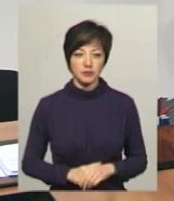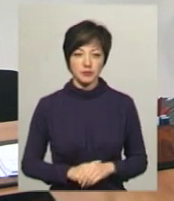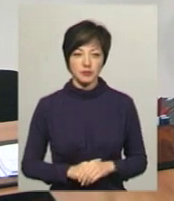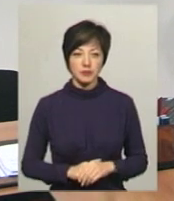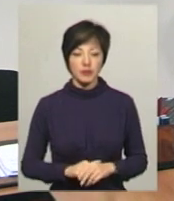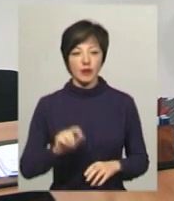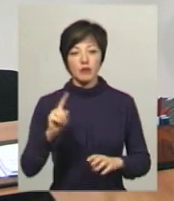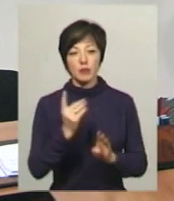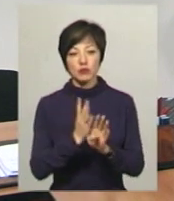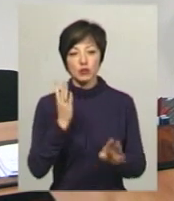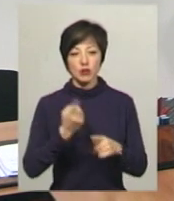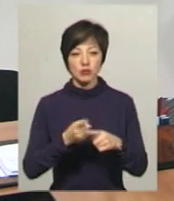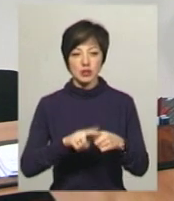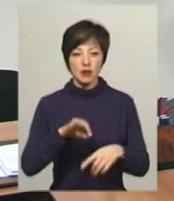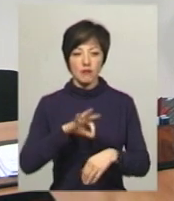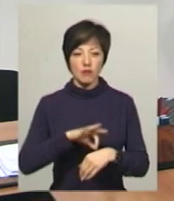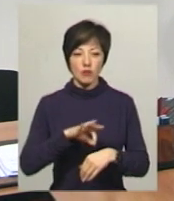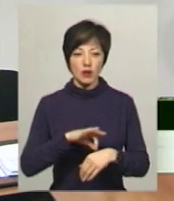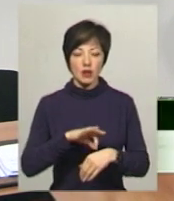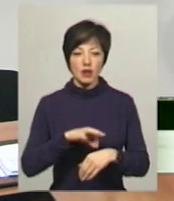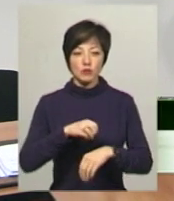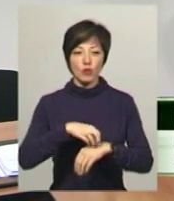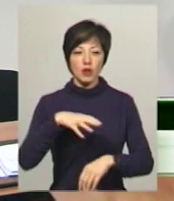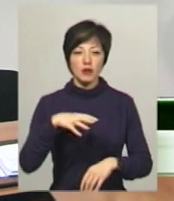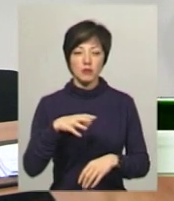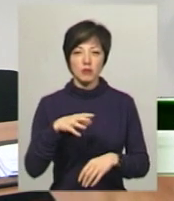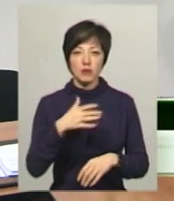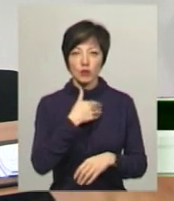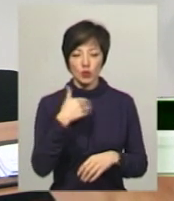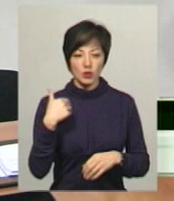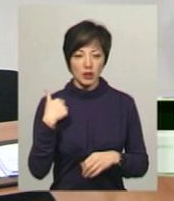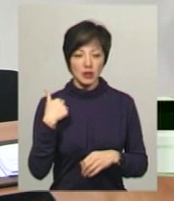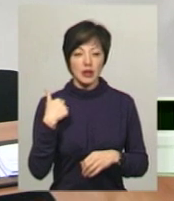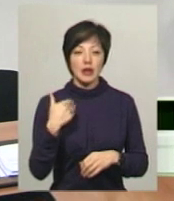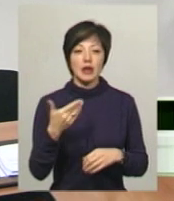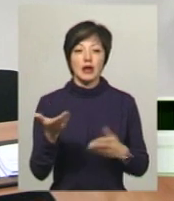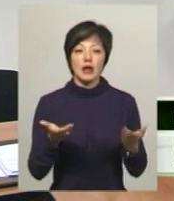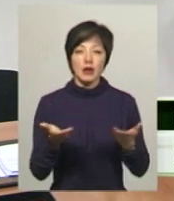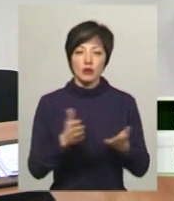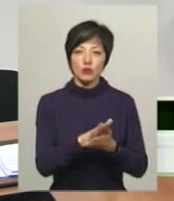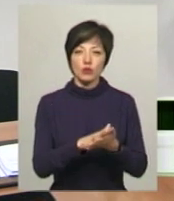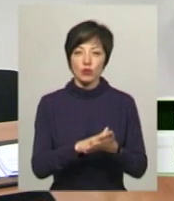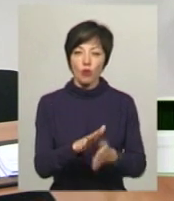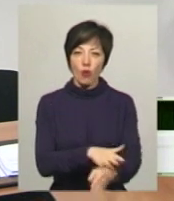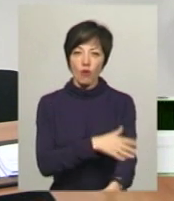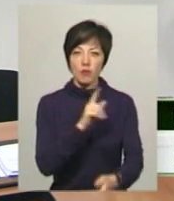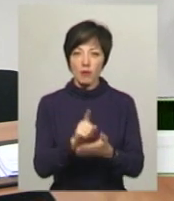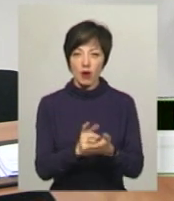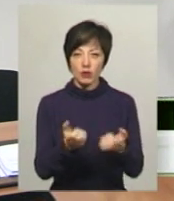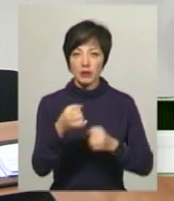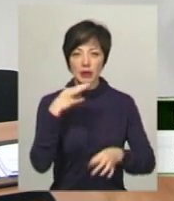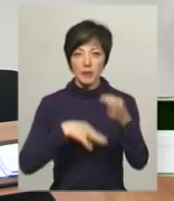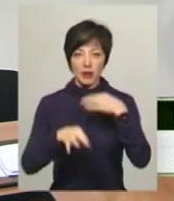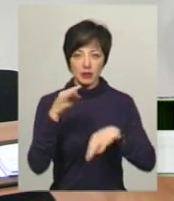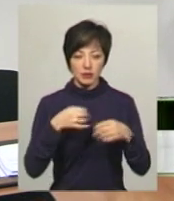В першу чергу, це хворі з пухлинами молочної залози, які тривалий час мають отримувати ці таблетовані